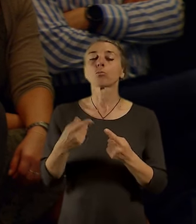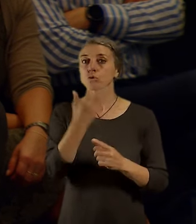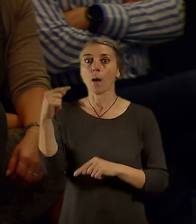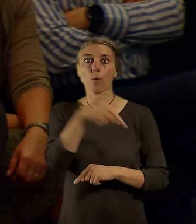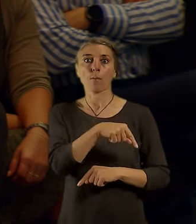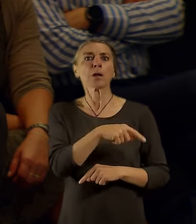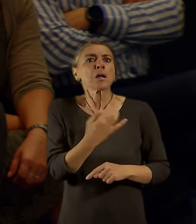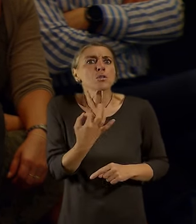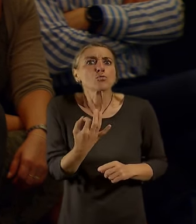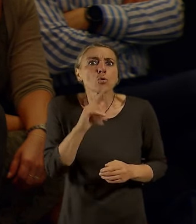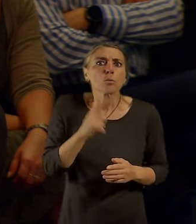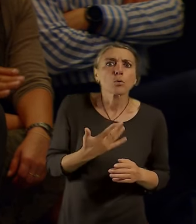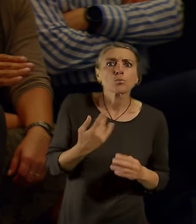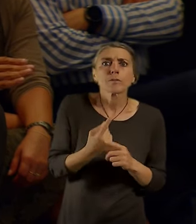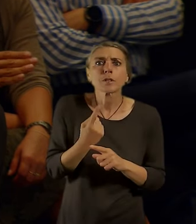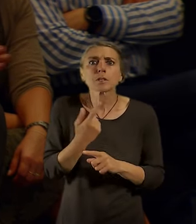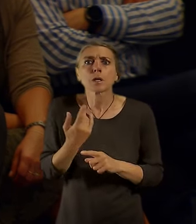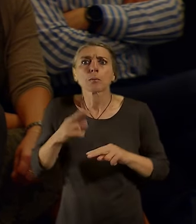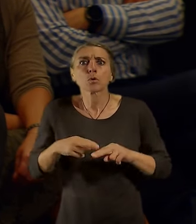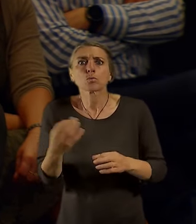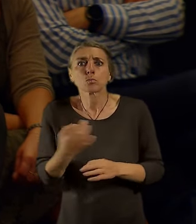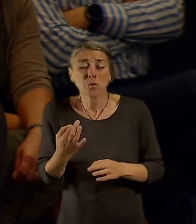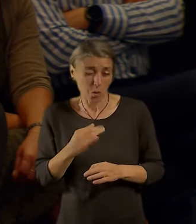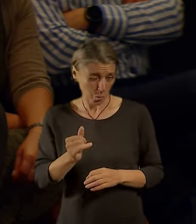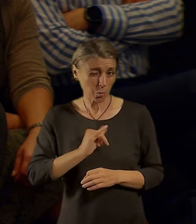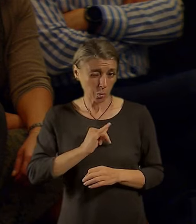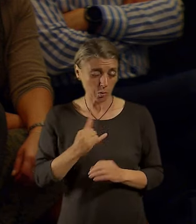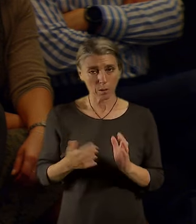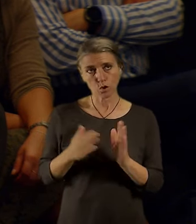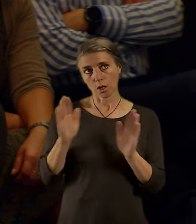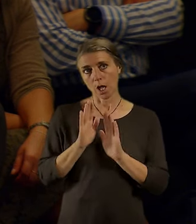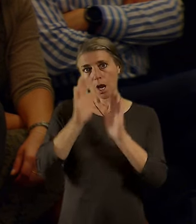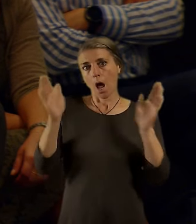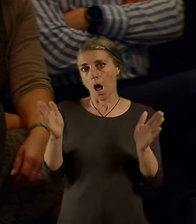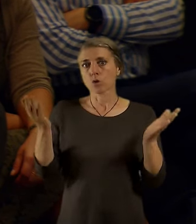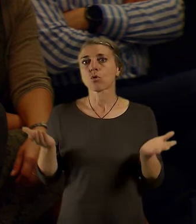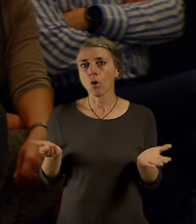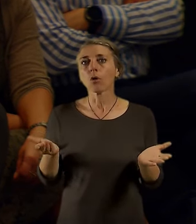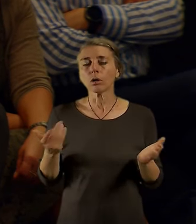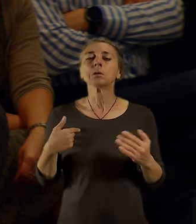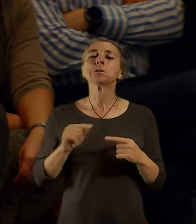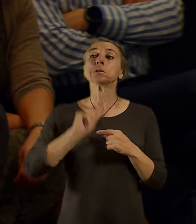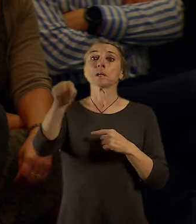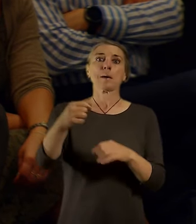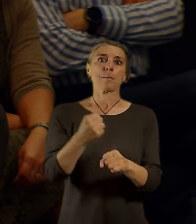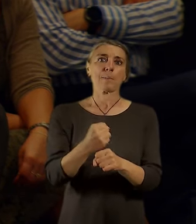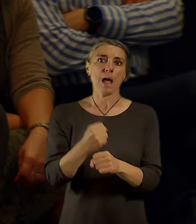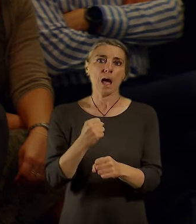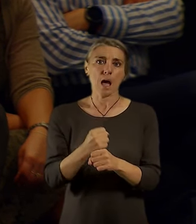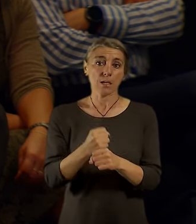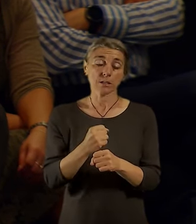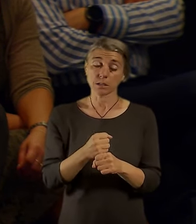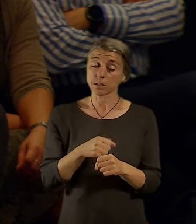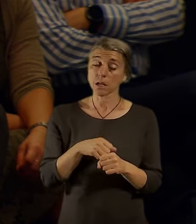mě by teda jako zajímalo, já teda, když se kouknu do radní špičky, protože jako předpokládám, že to je jedna z věcí, kterou by 15-minutové město